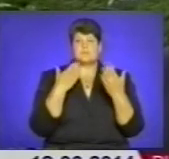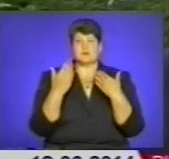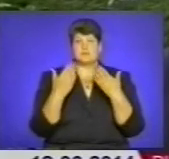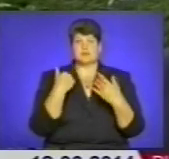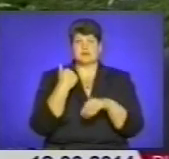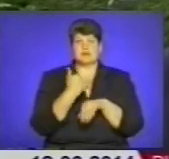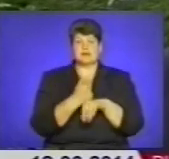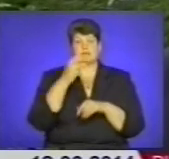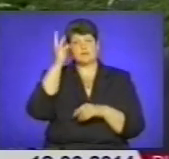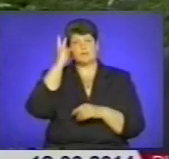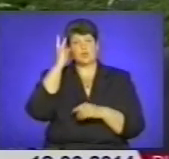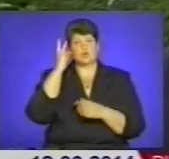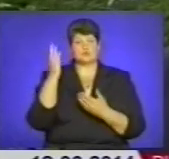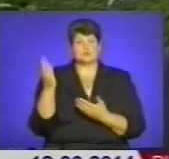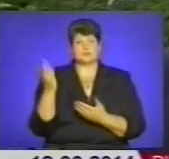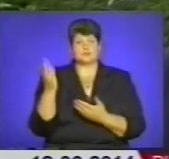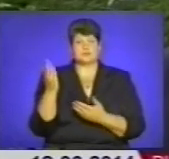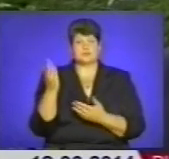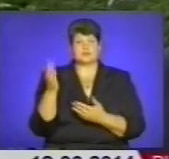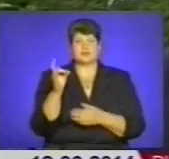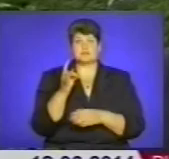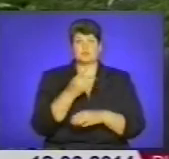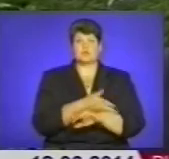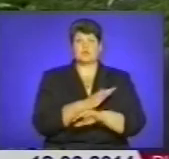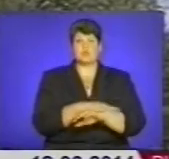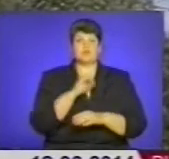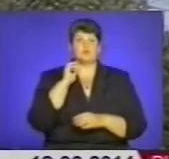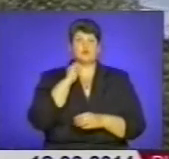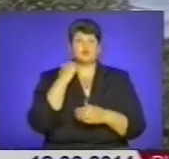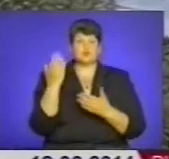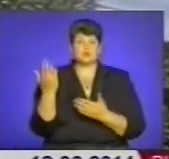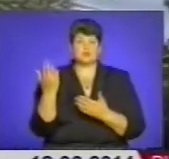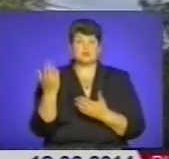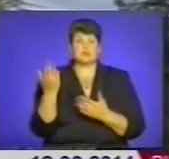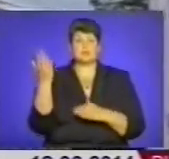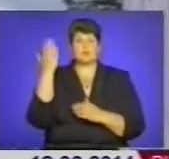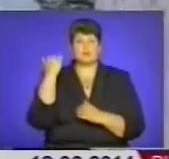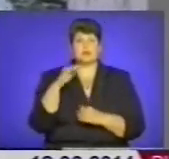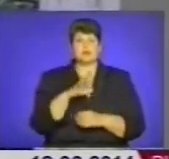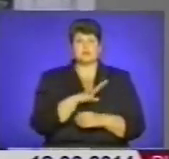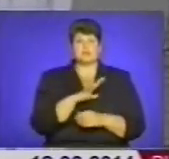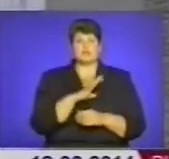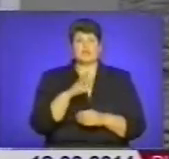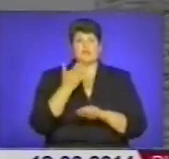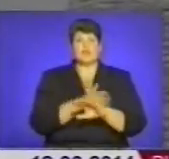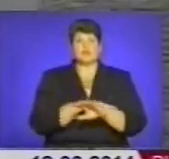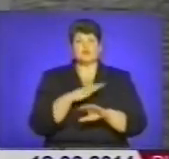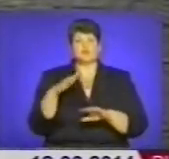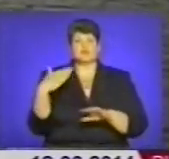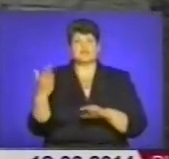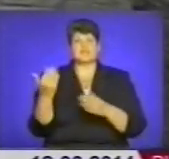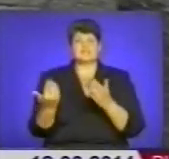Генеральним консулом Республіки Польща в Луцьку. Попередній був інтерес і польської сторони відновлені